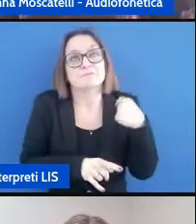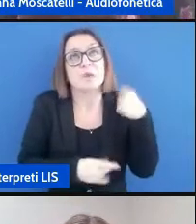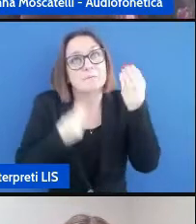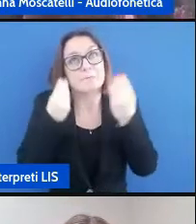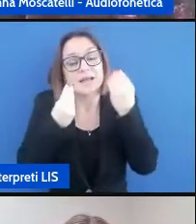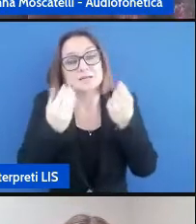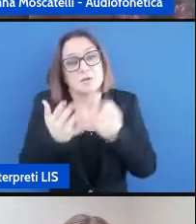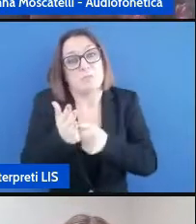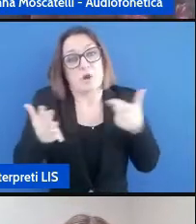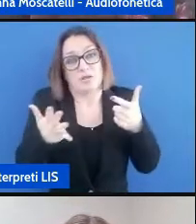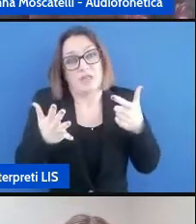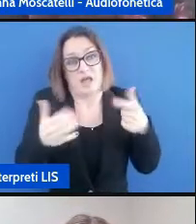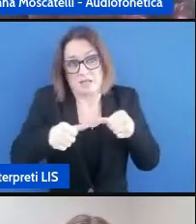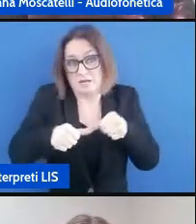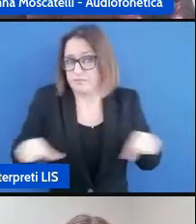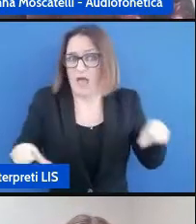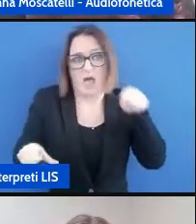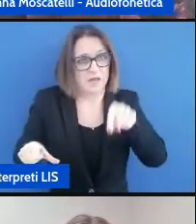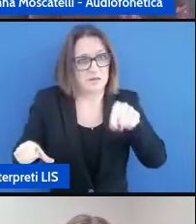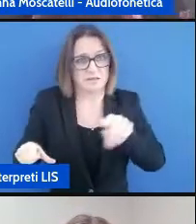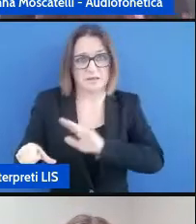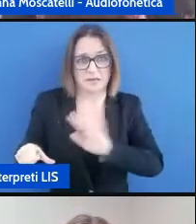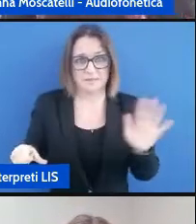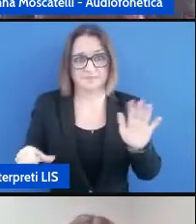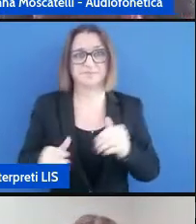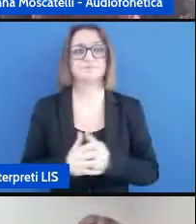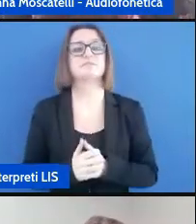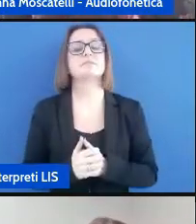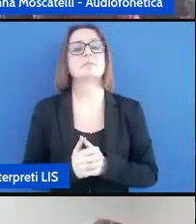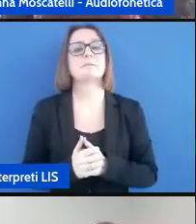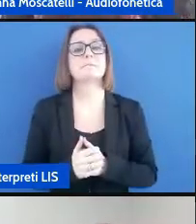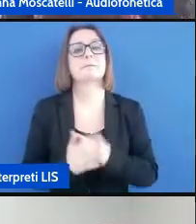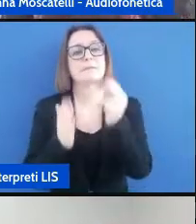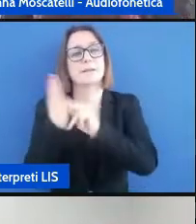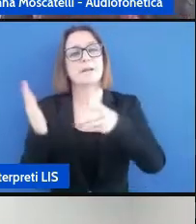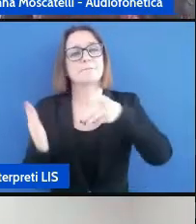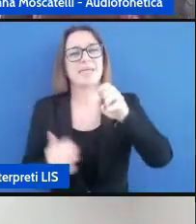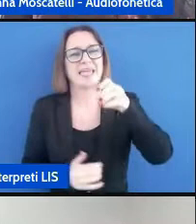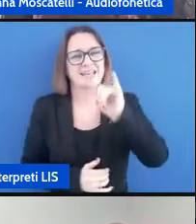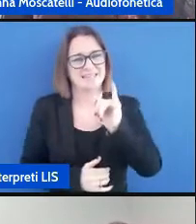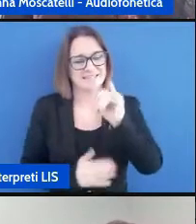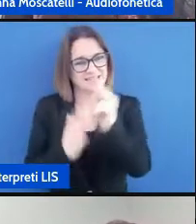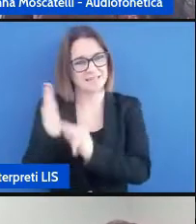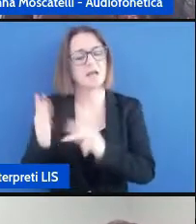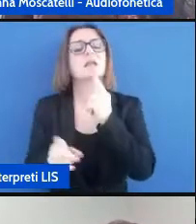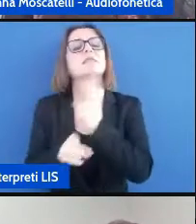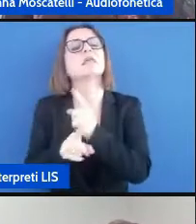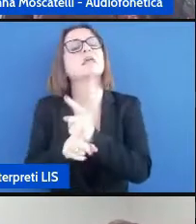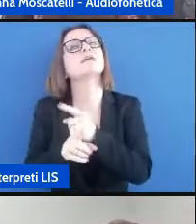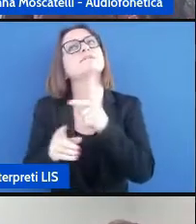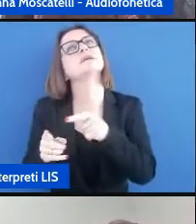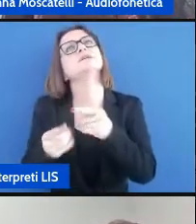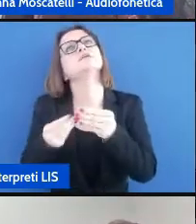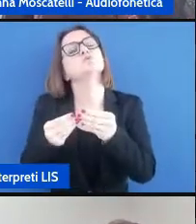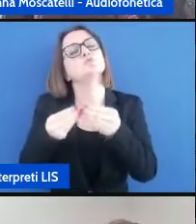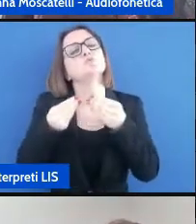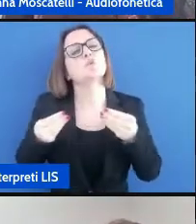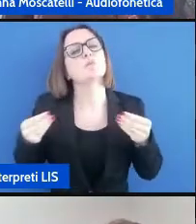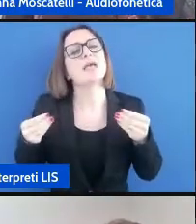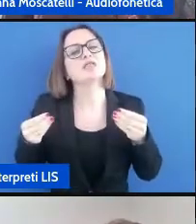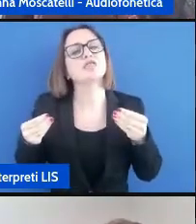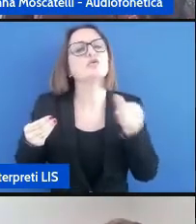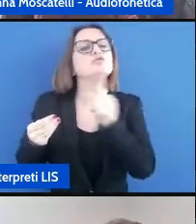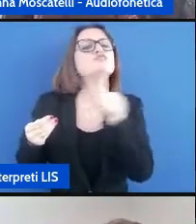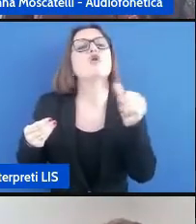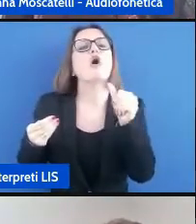e fondamentale stesura del PEI che deve essere quindi uno strumento non semplicemente